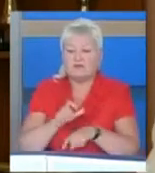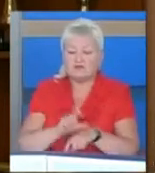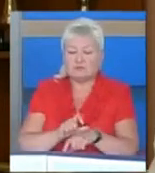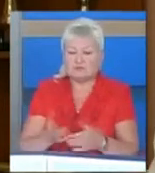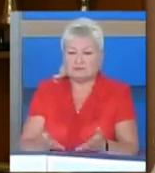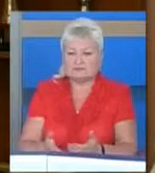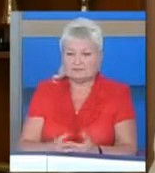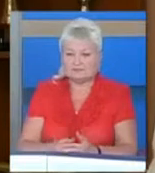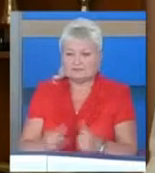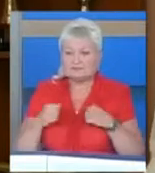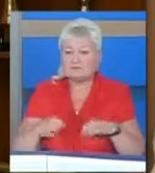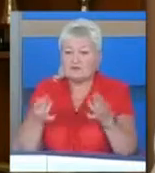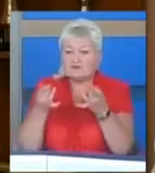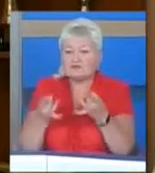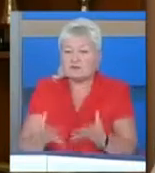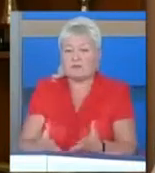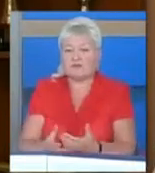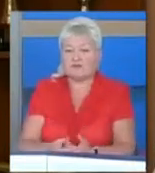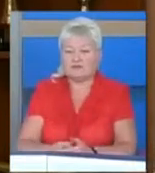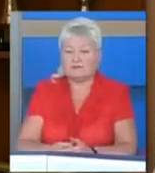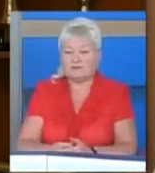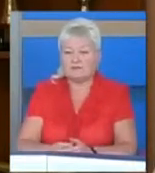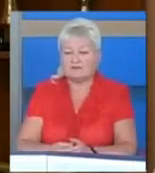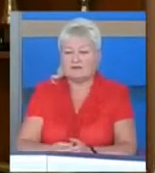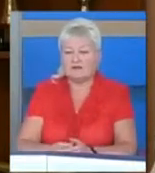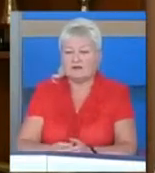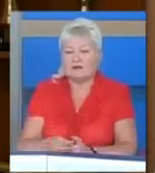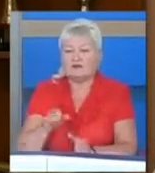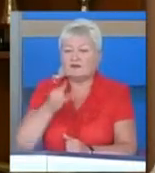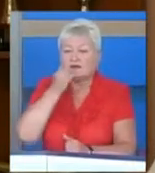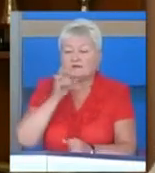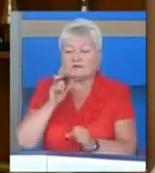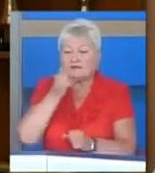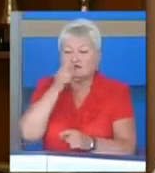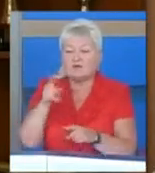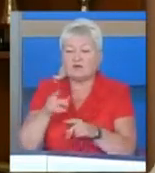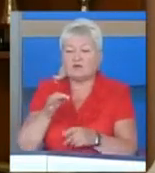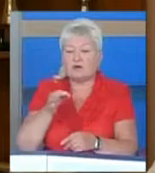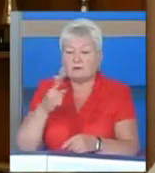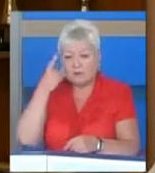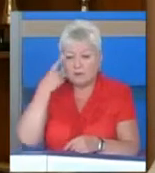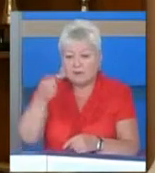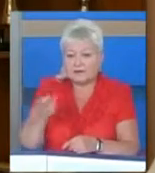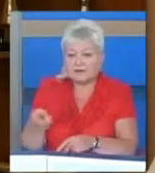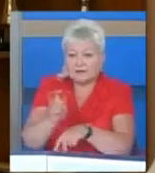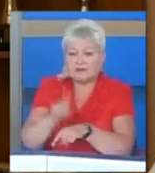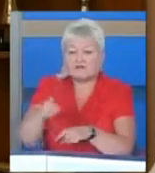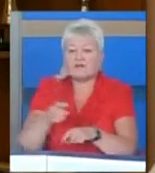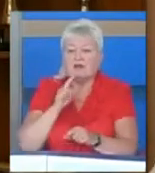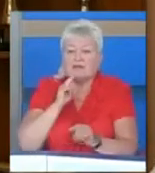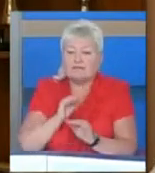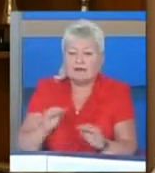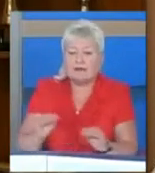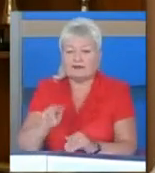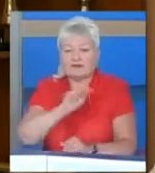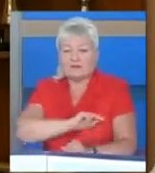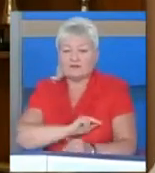не зміг попередити його сьогодні прийти. Він дуже скромний, тихенький, працює,